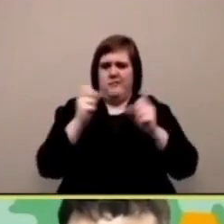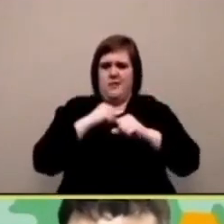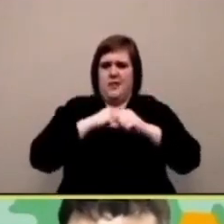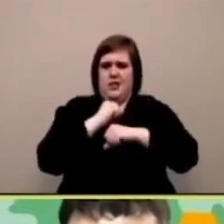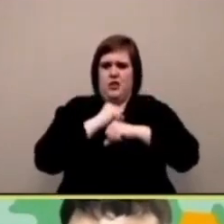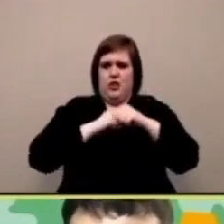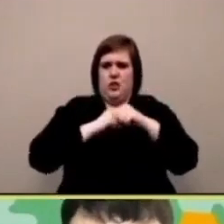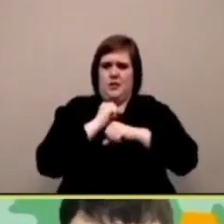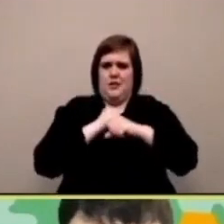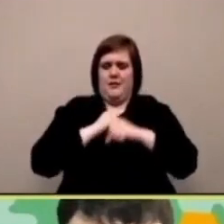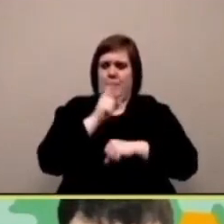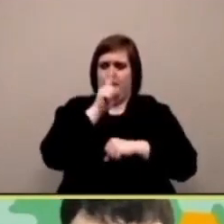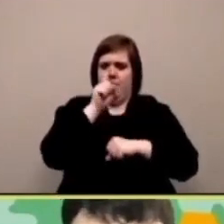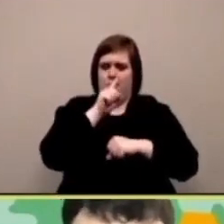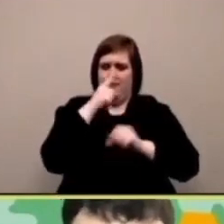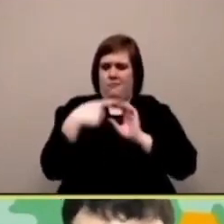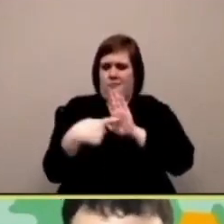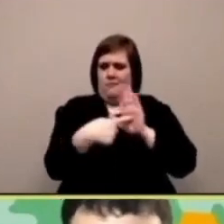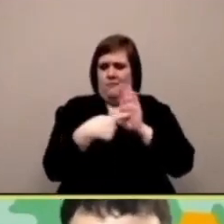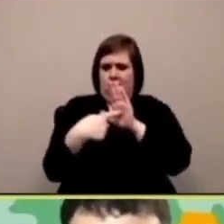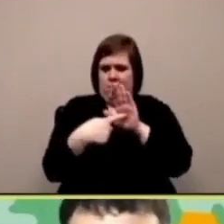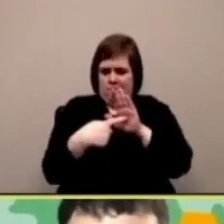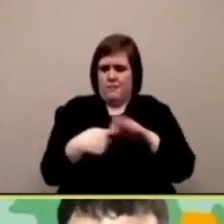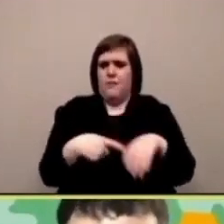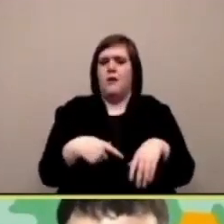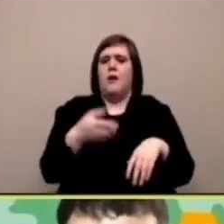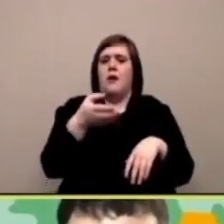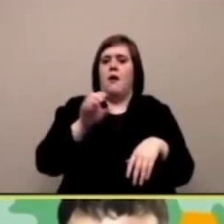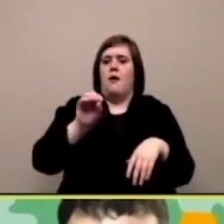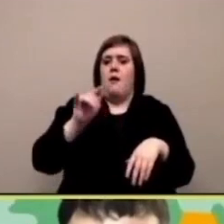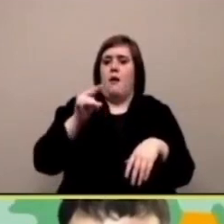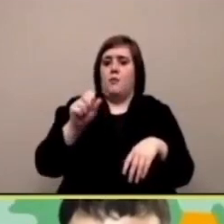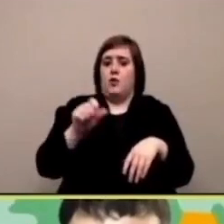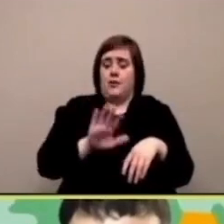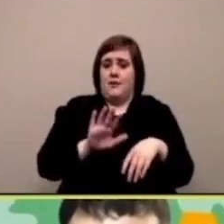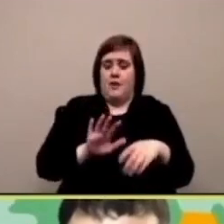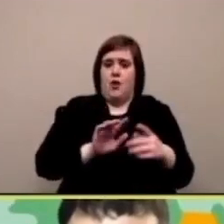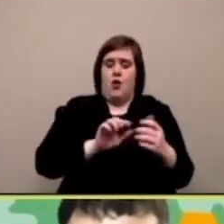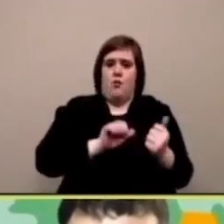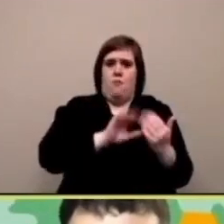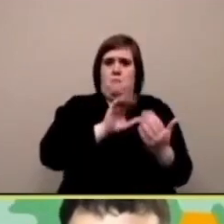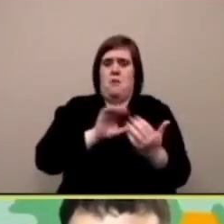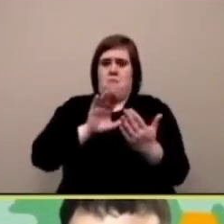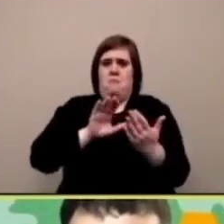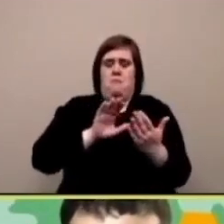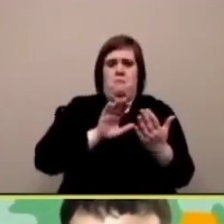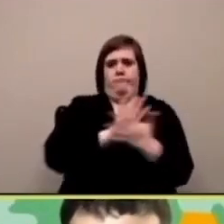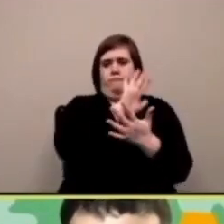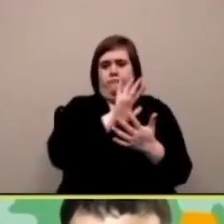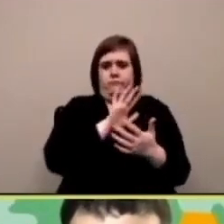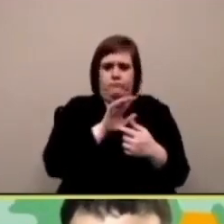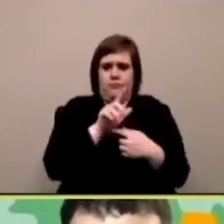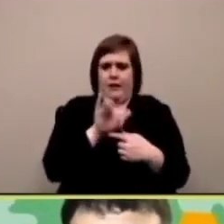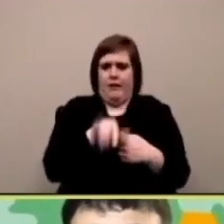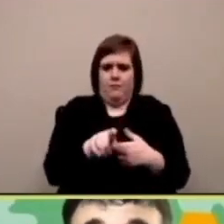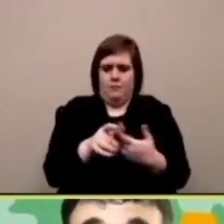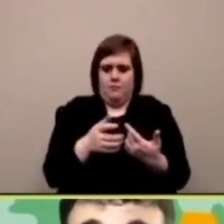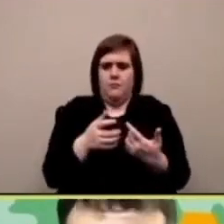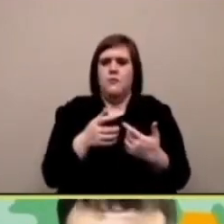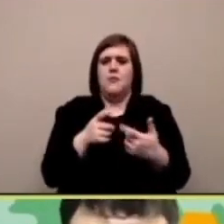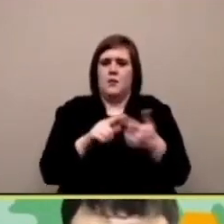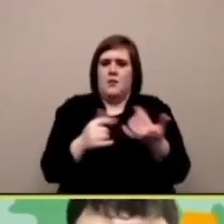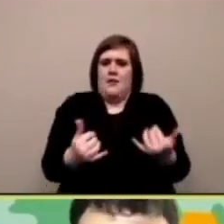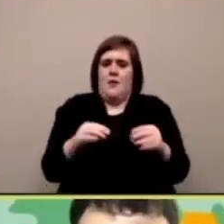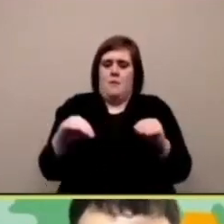all'altra come abbiamo fatto qui qui abbiamo creato un motore che è basicamente come un